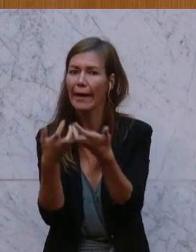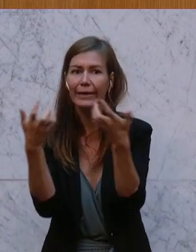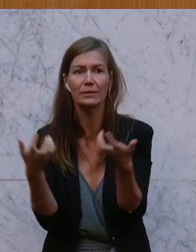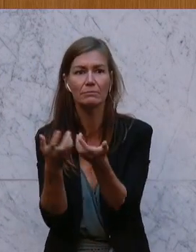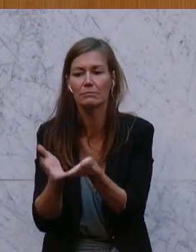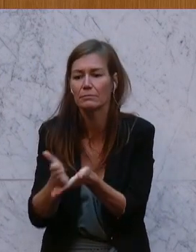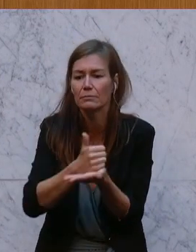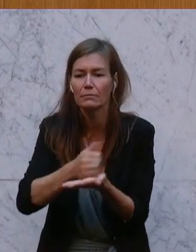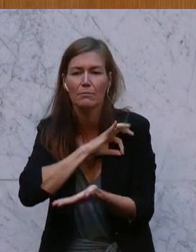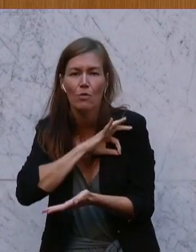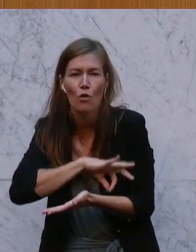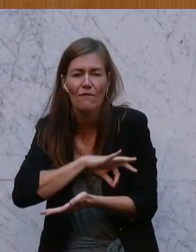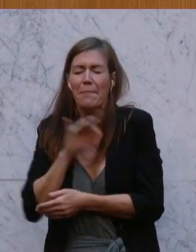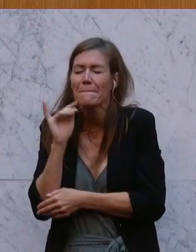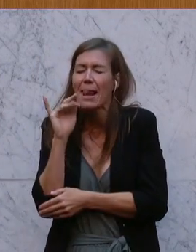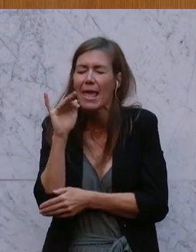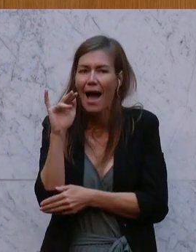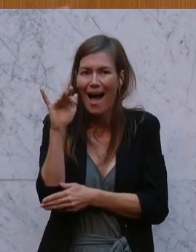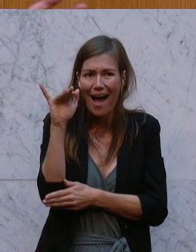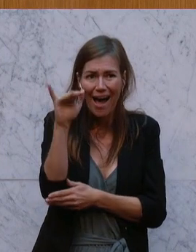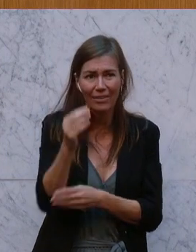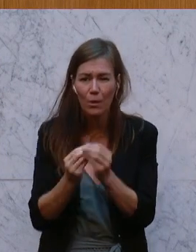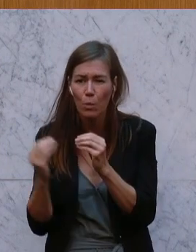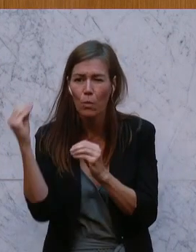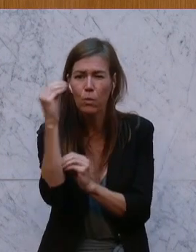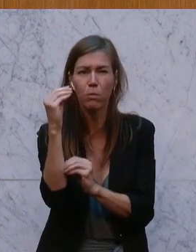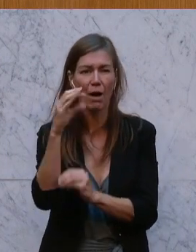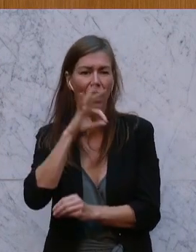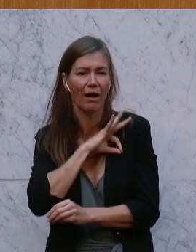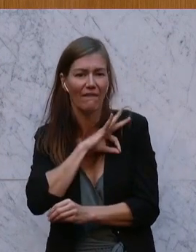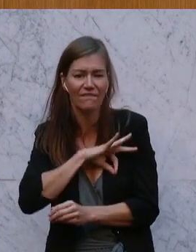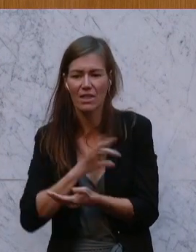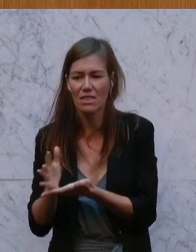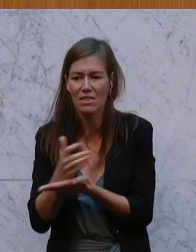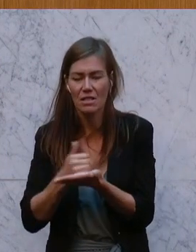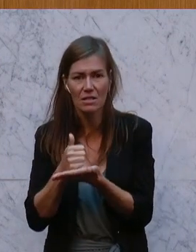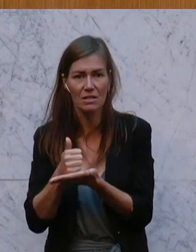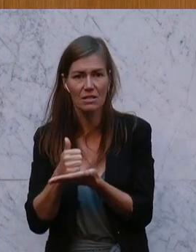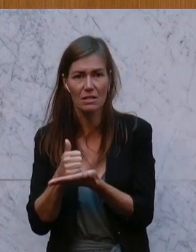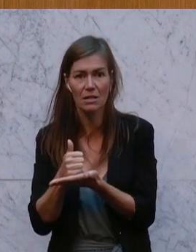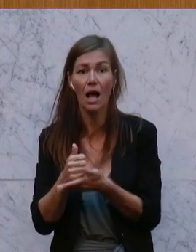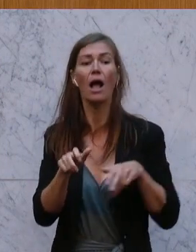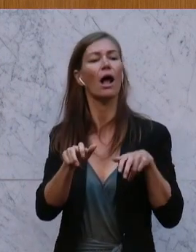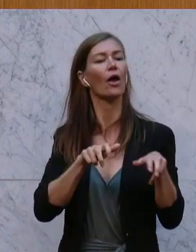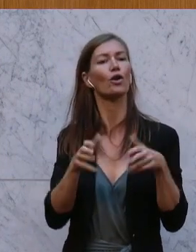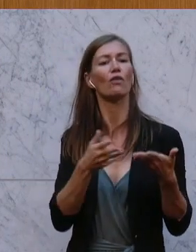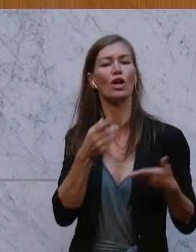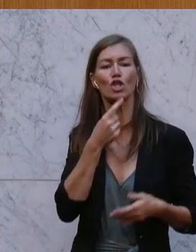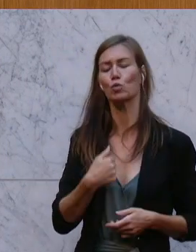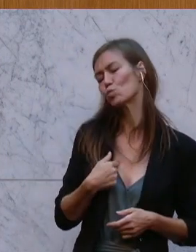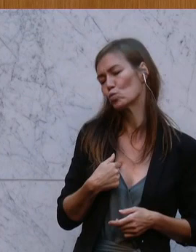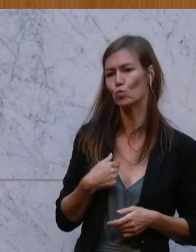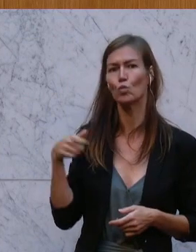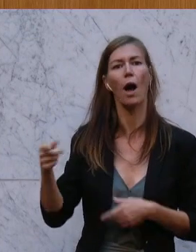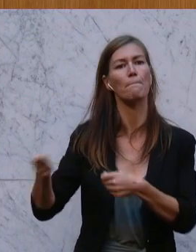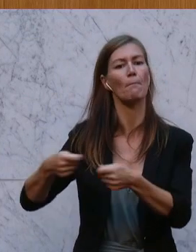Milliardenübergewinne machen werden. Was hat die Regierung gemacht? Die hat gesagt, das ist der Markt, das ist in Ordnung. Monatelang